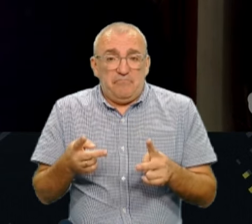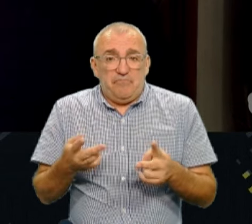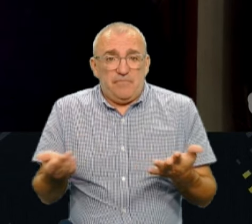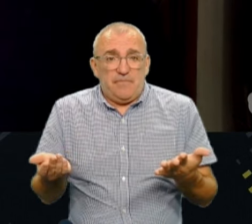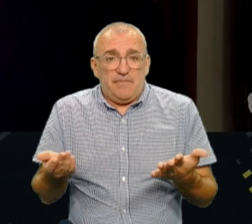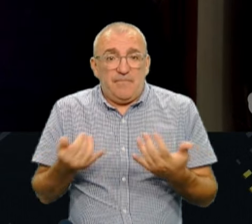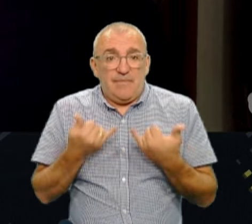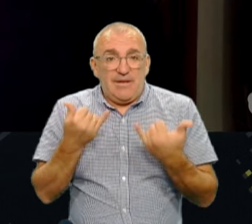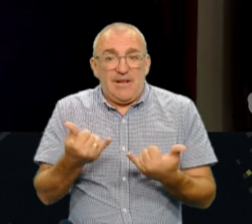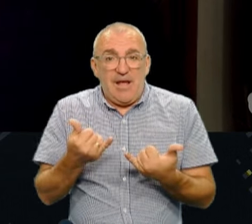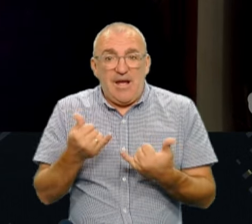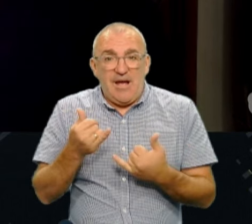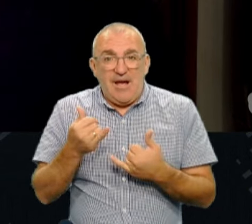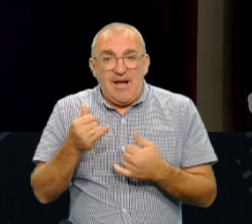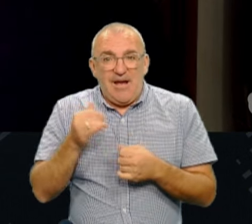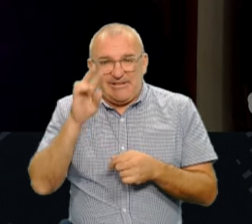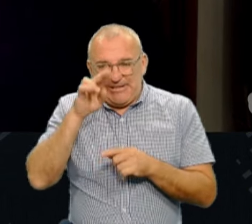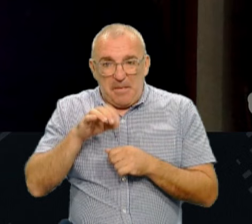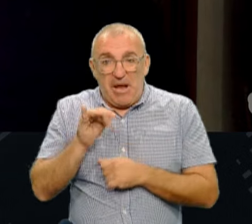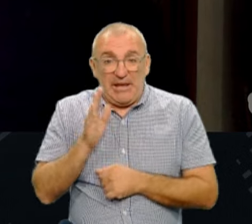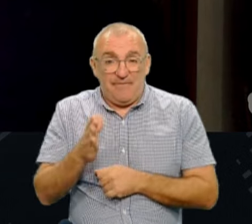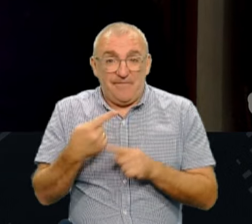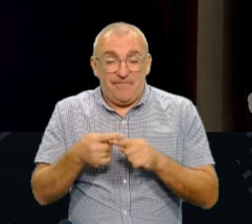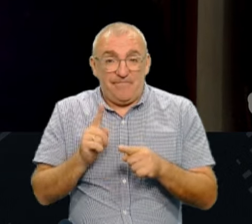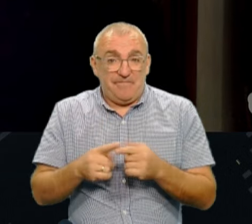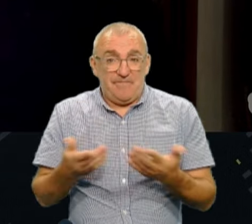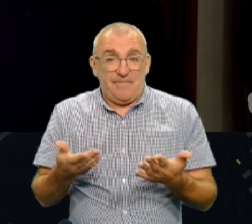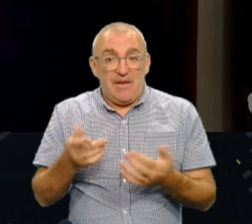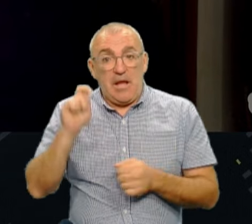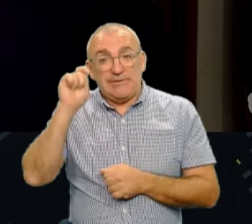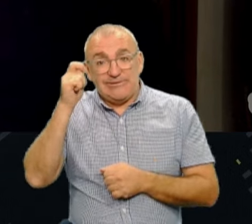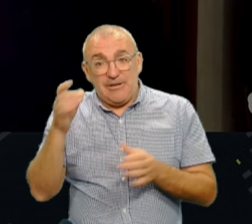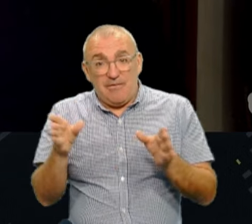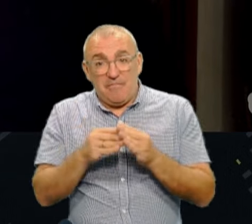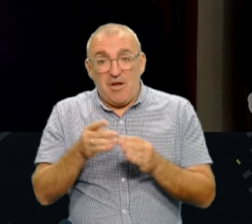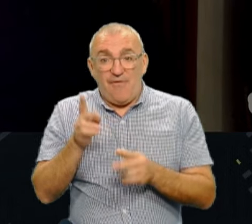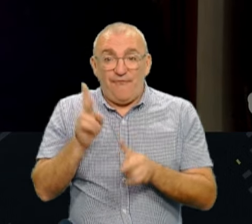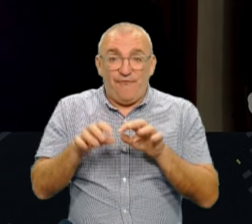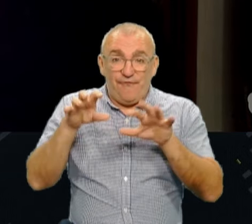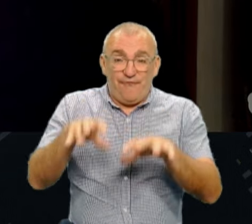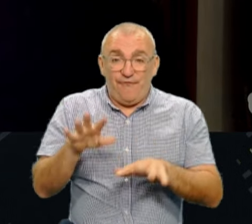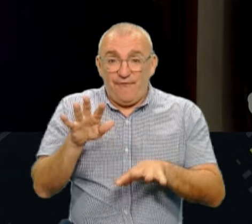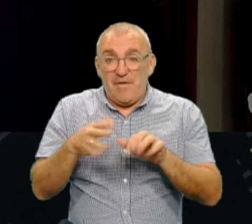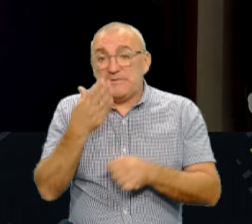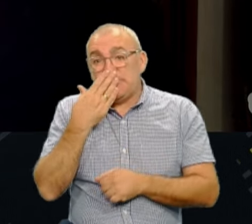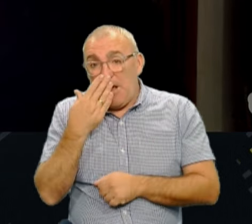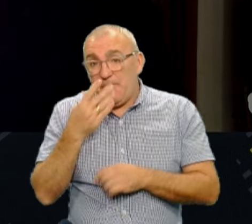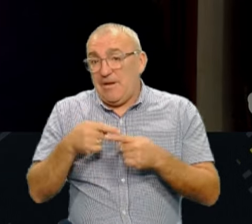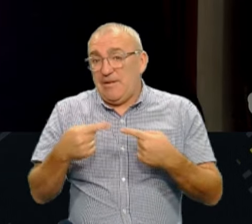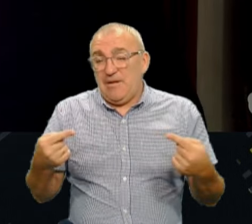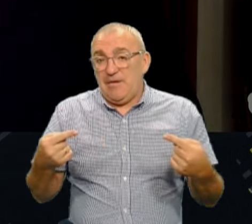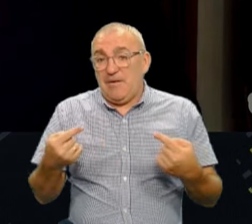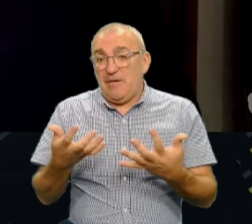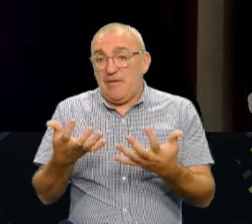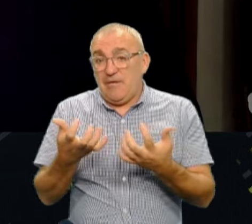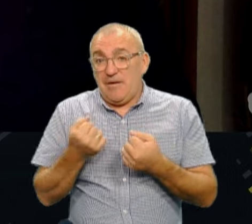слимаків. Знову з тими цибулями, відварами, і запахами, так далі. Взяти ліду